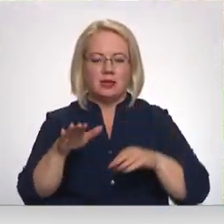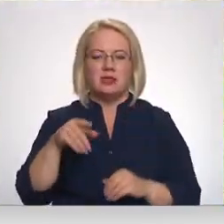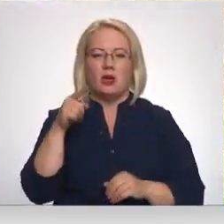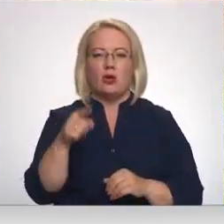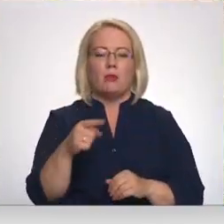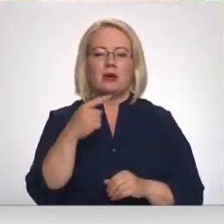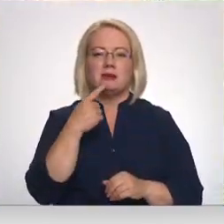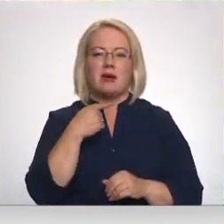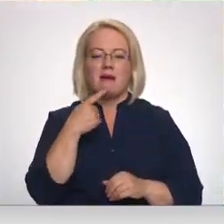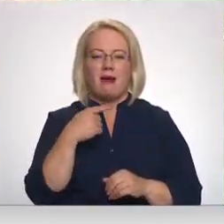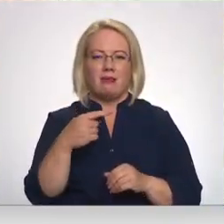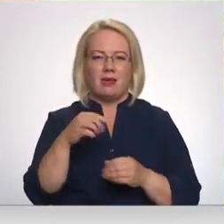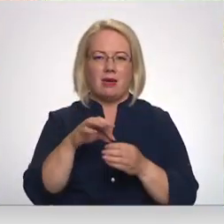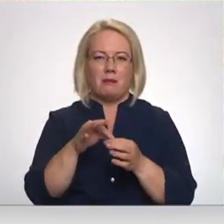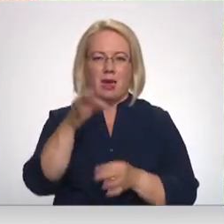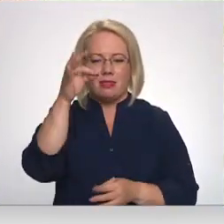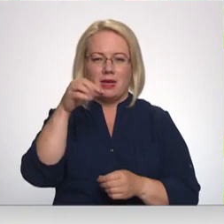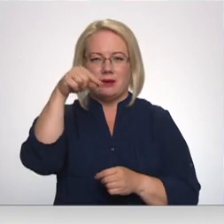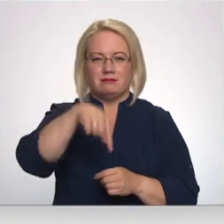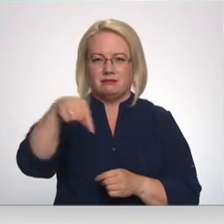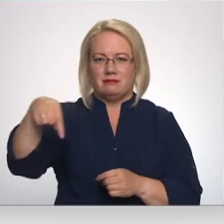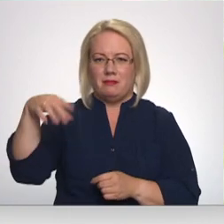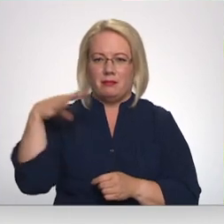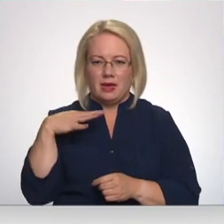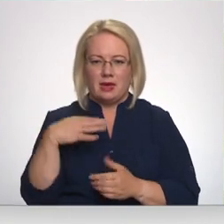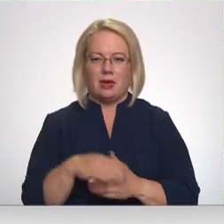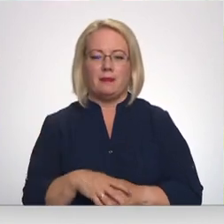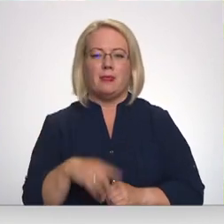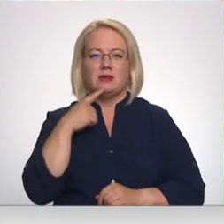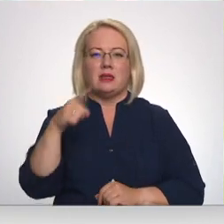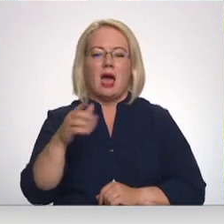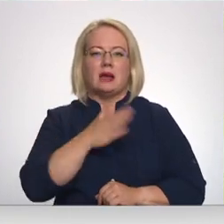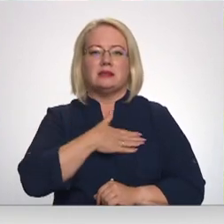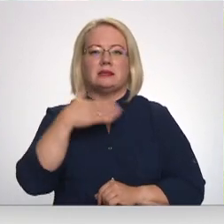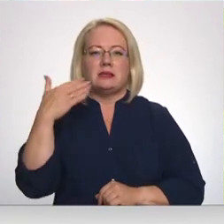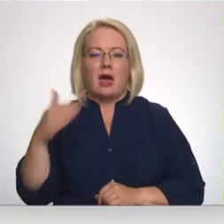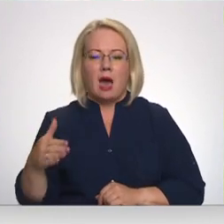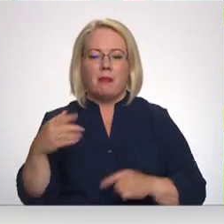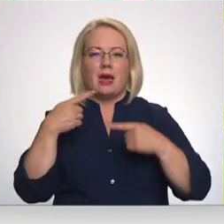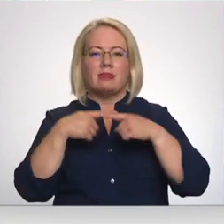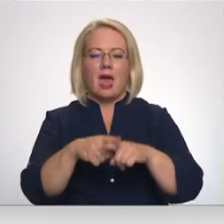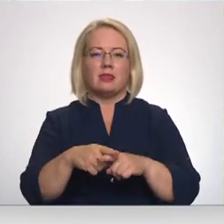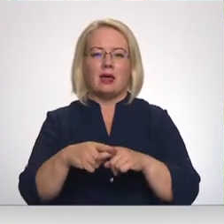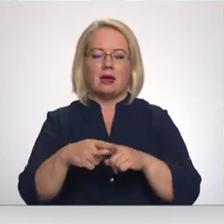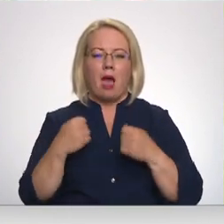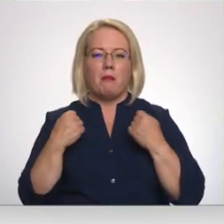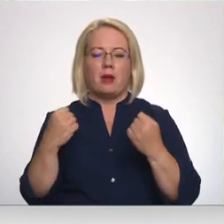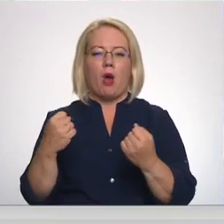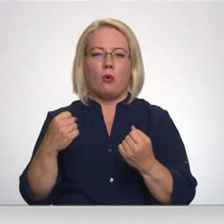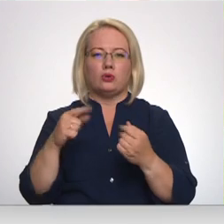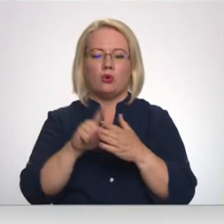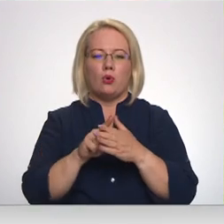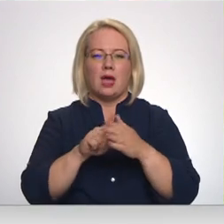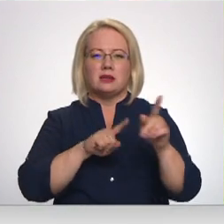mietiņi pie kaudītiem sasprausti, viņi ir visi pagājusi aizgājuši. Šī sāpe, ka tehnika var braukt pāri un dzīt dubļos,